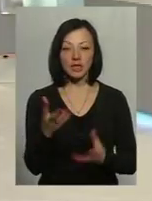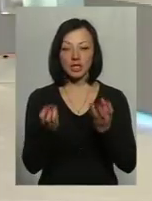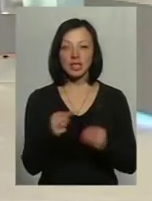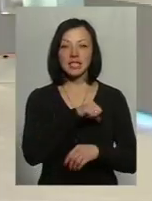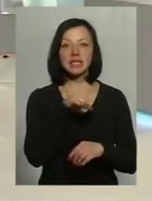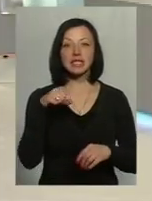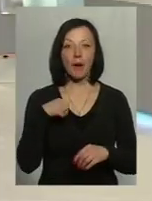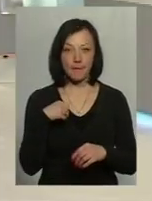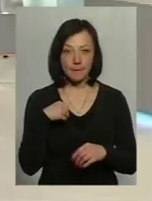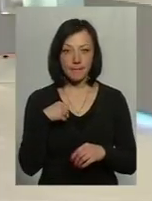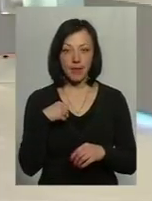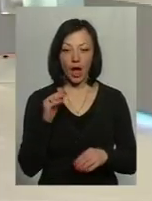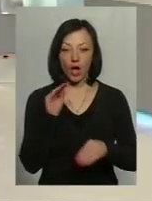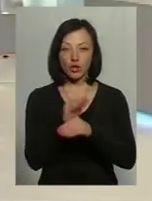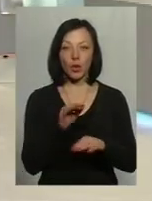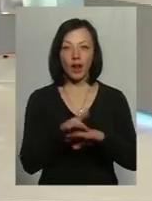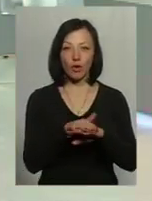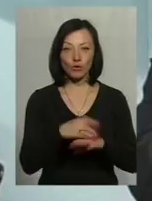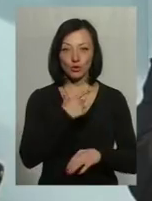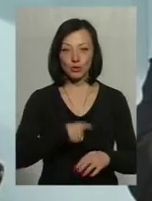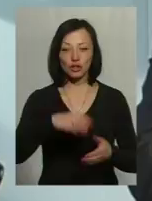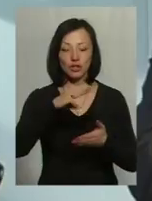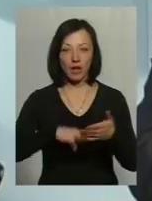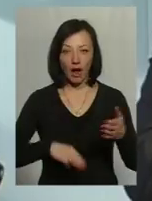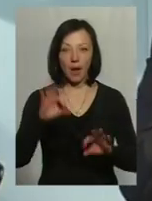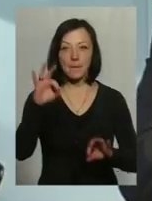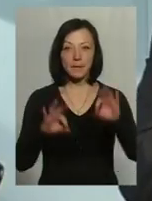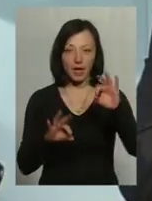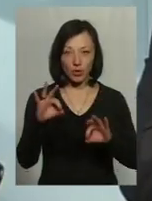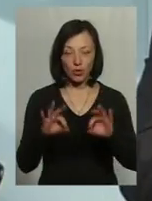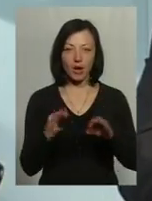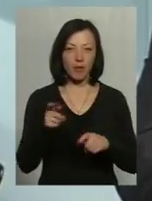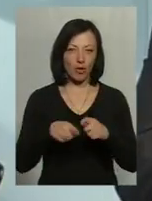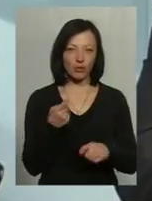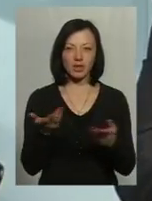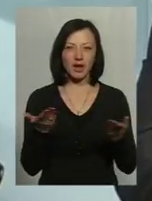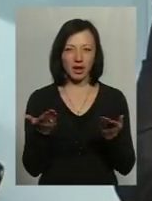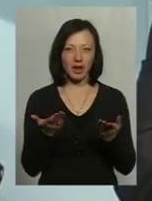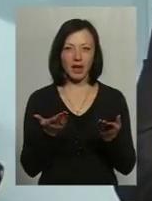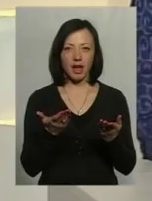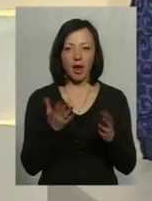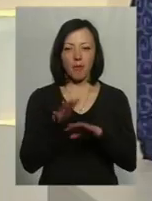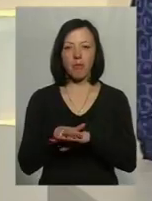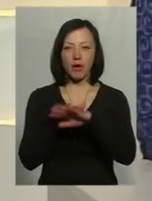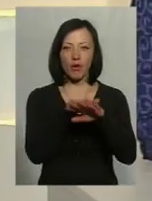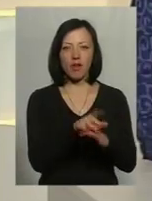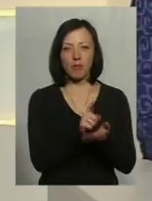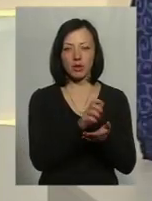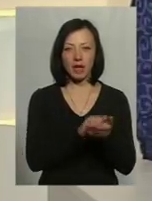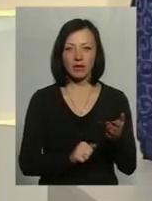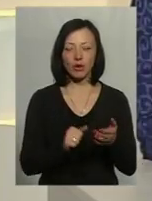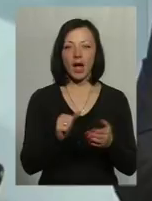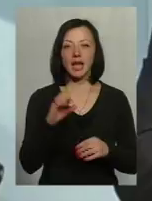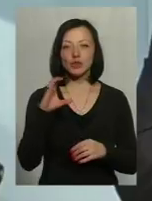сам донарахує собі штрафну санкцію і пеню, як правило, порушення, є несвучасне перерахування податку на доходи, ЄСВ,